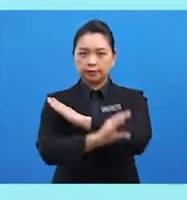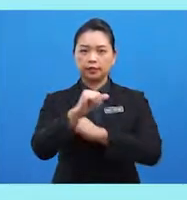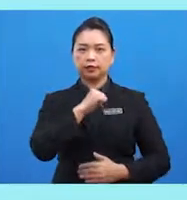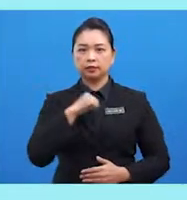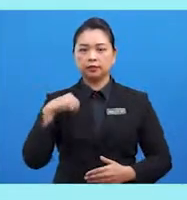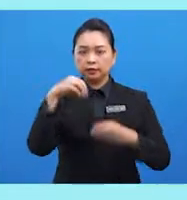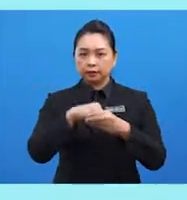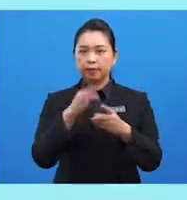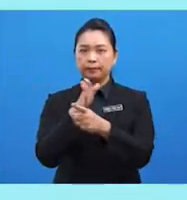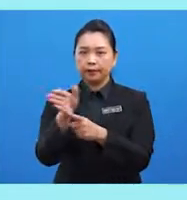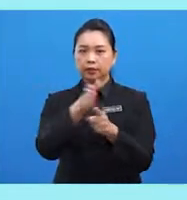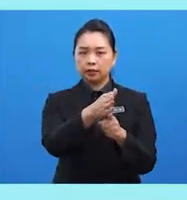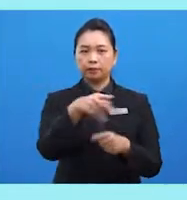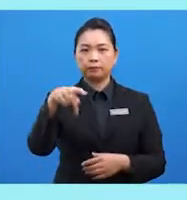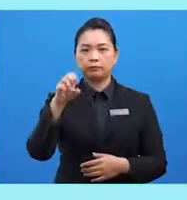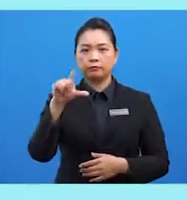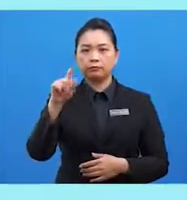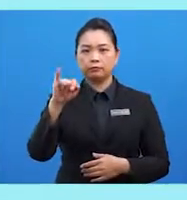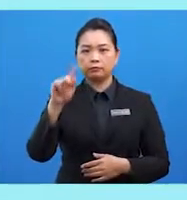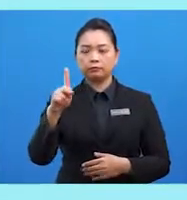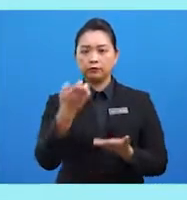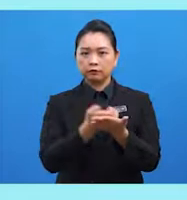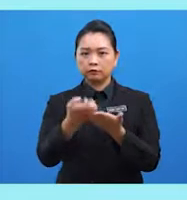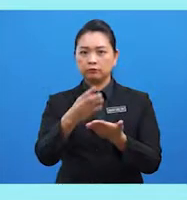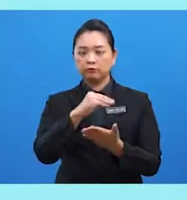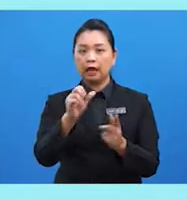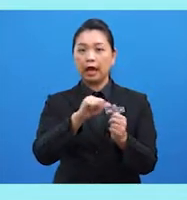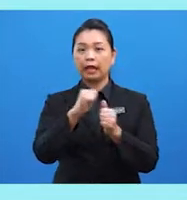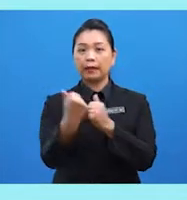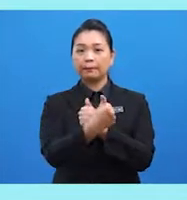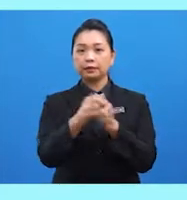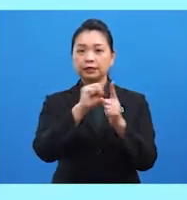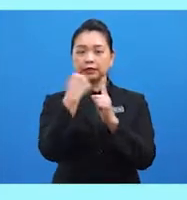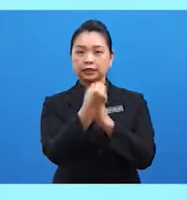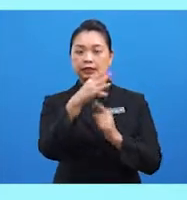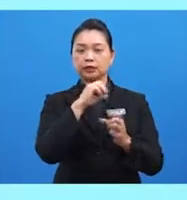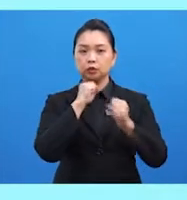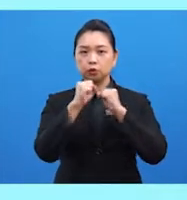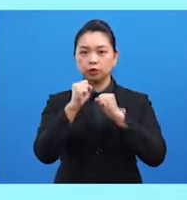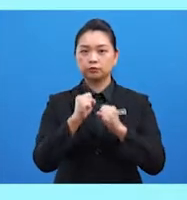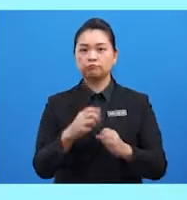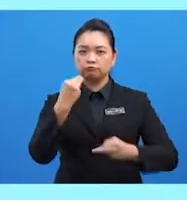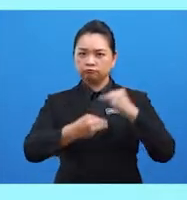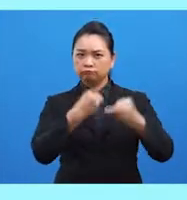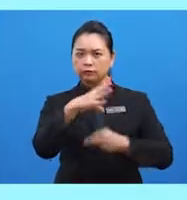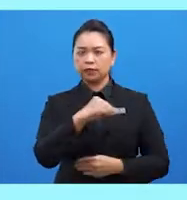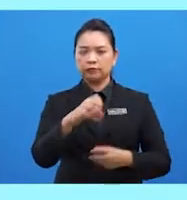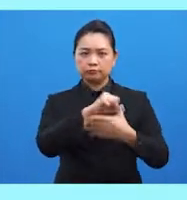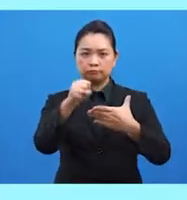dalam bidang politik, ekonomi, alam sekitar dan sosial. Memajukan serta